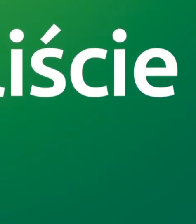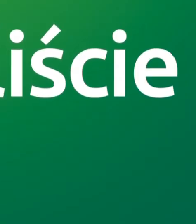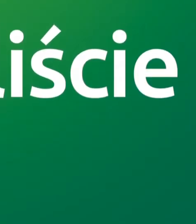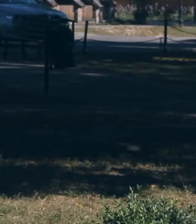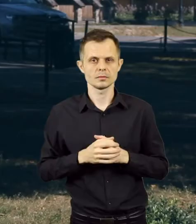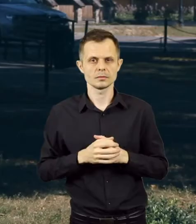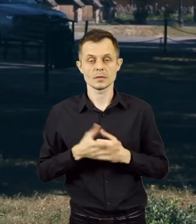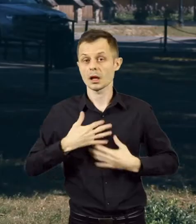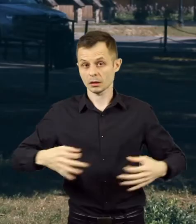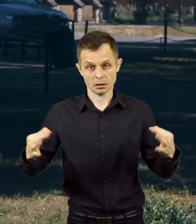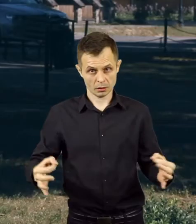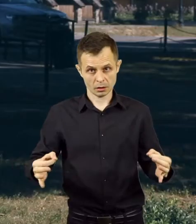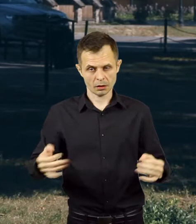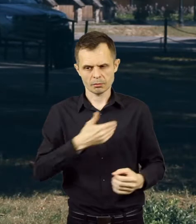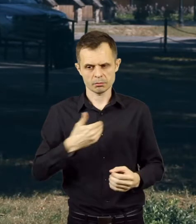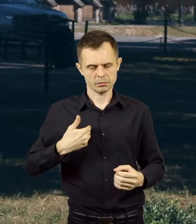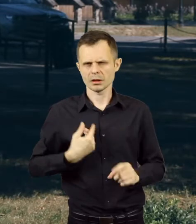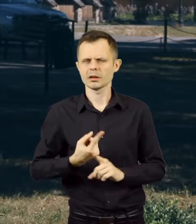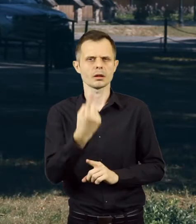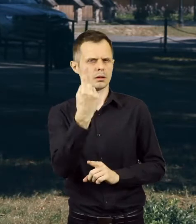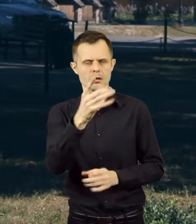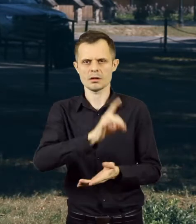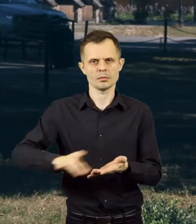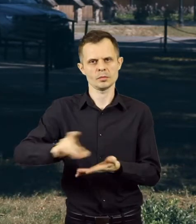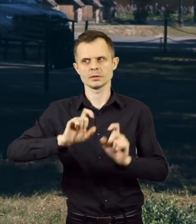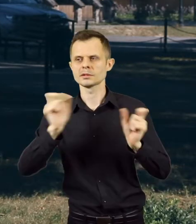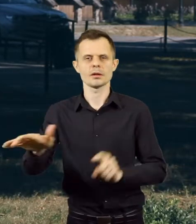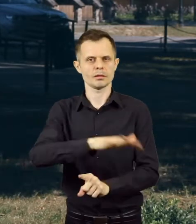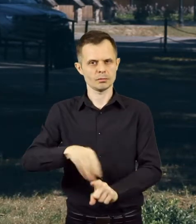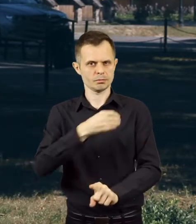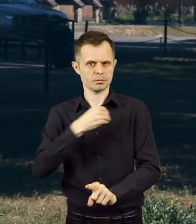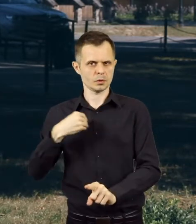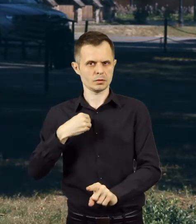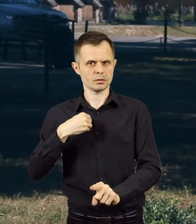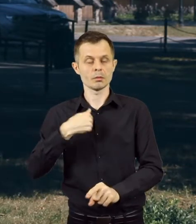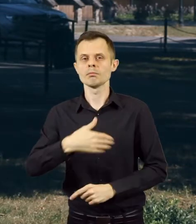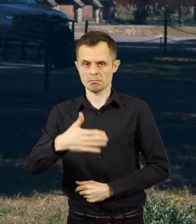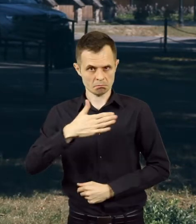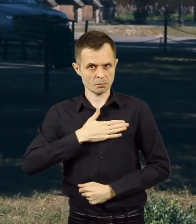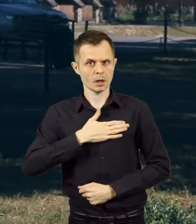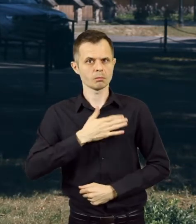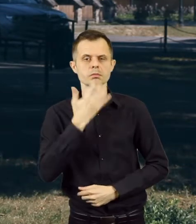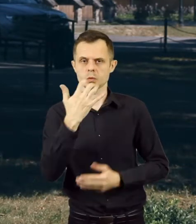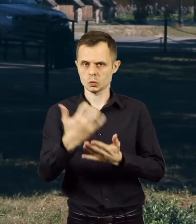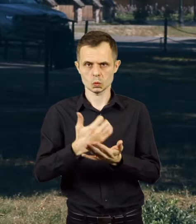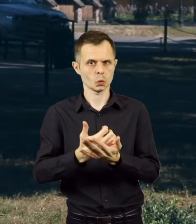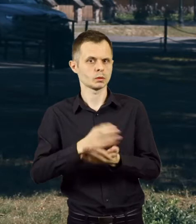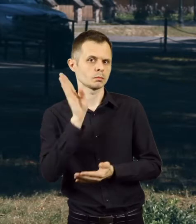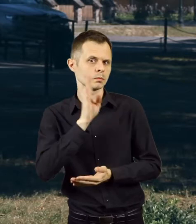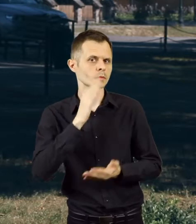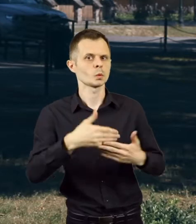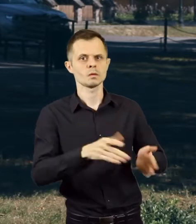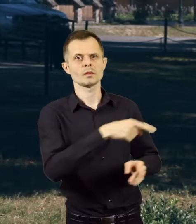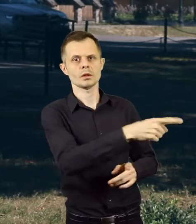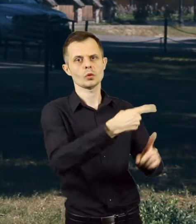wiedzieliście. Na ten moment jesteśmy jedyną gminą w Polsce, która ma w użytkowaniu